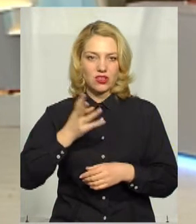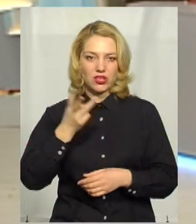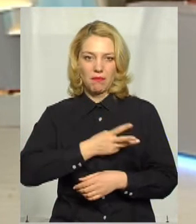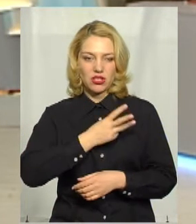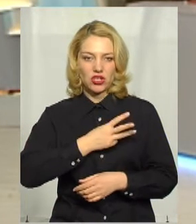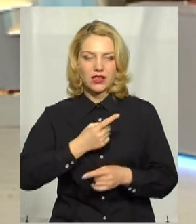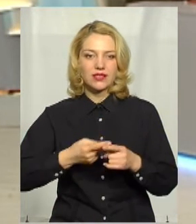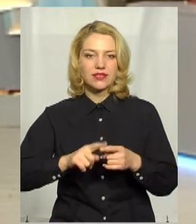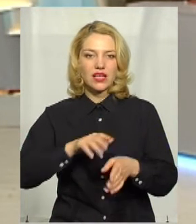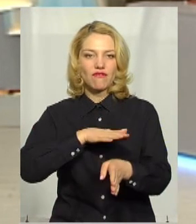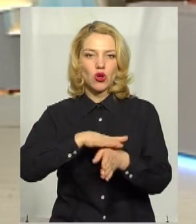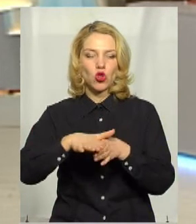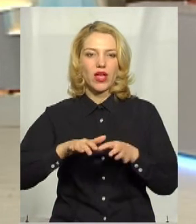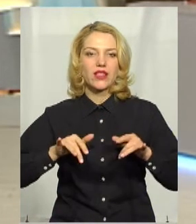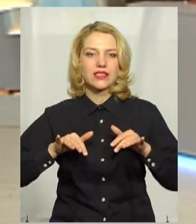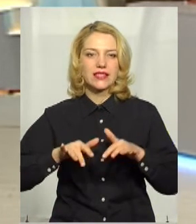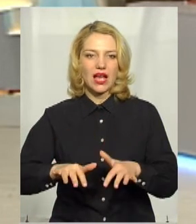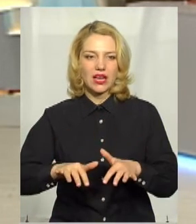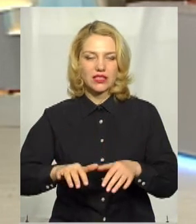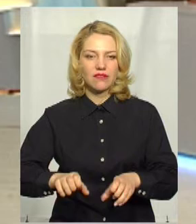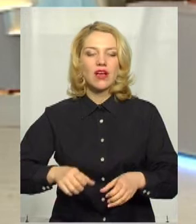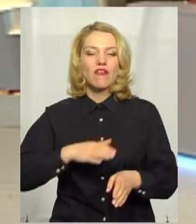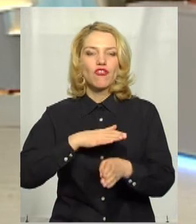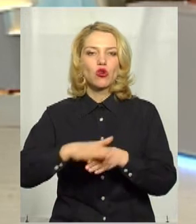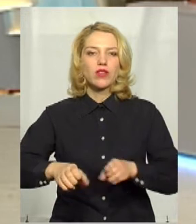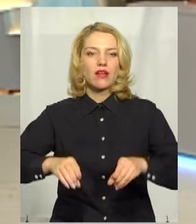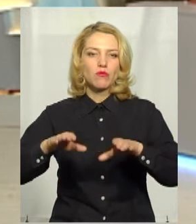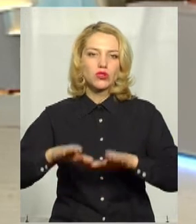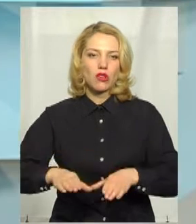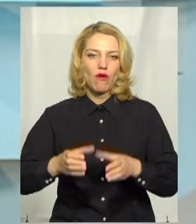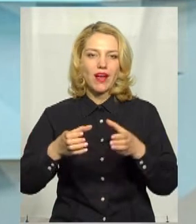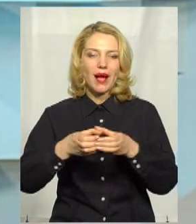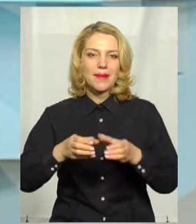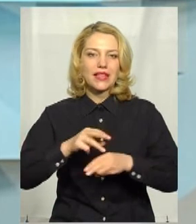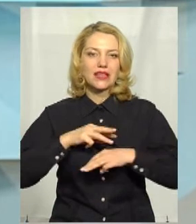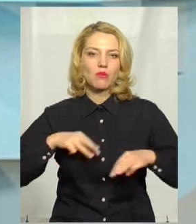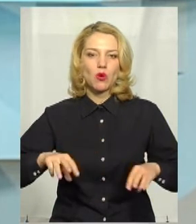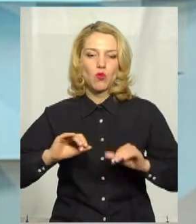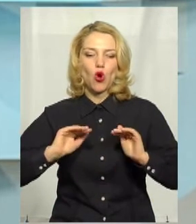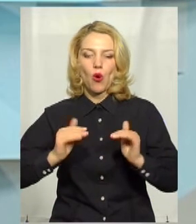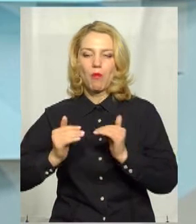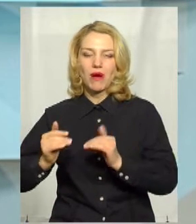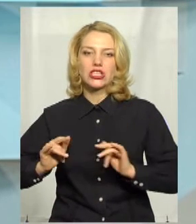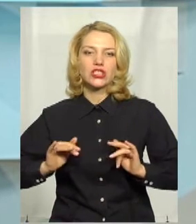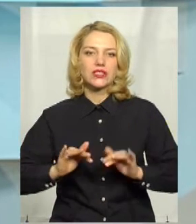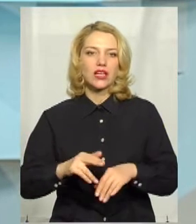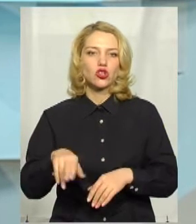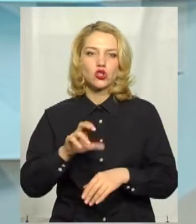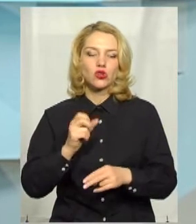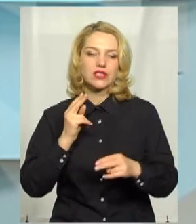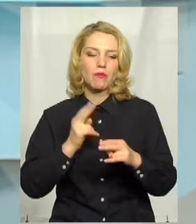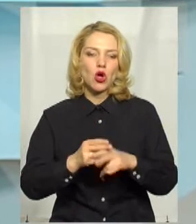Це є виконання заходів, це виконання постанови Кабінету міністрів про обмежені заходи щодо запобігання